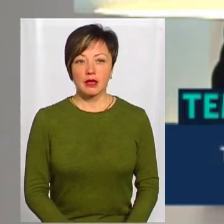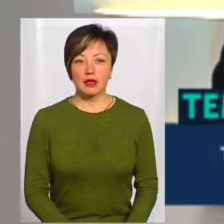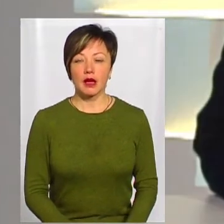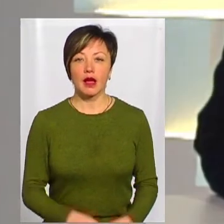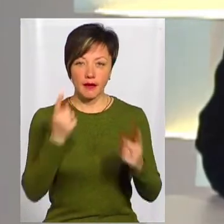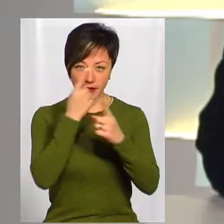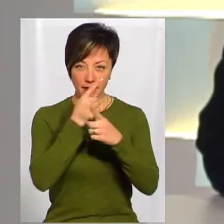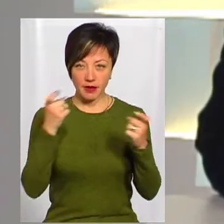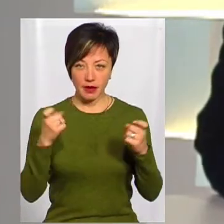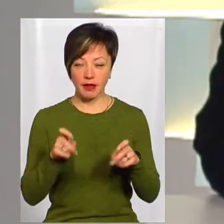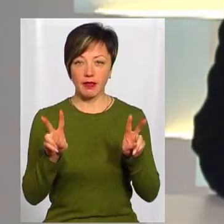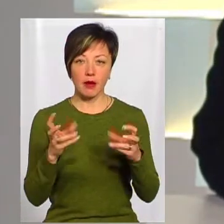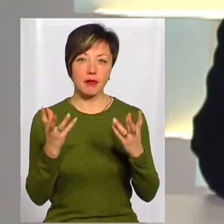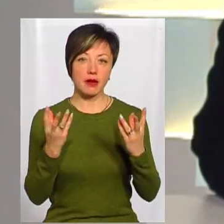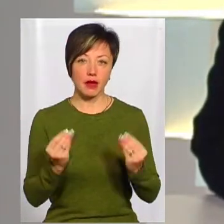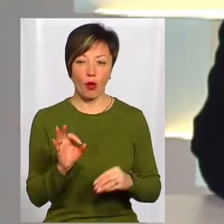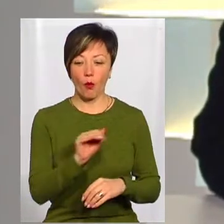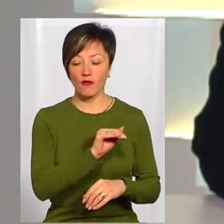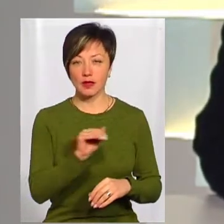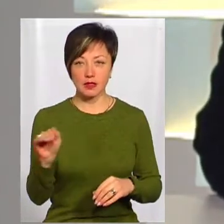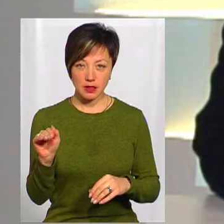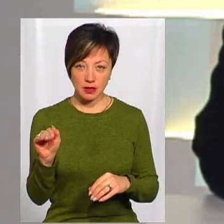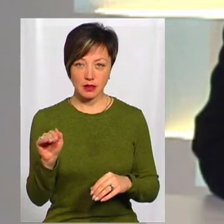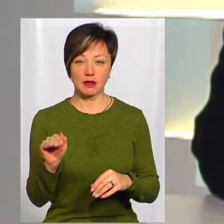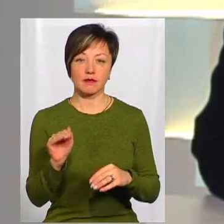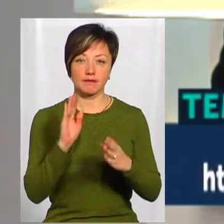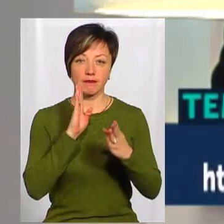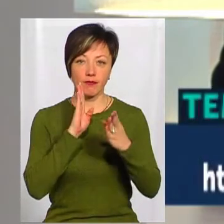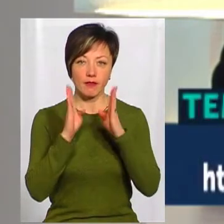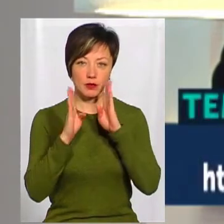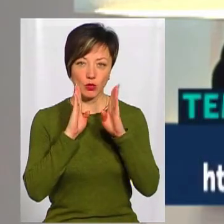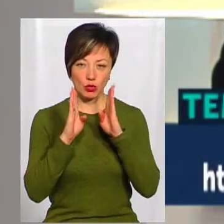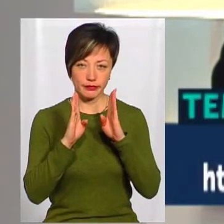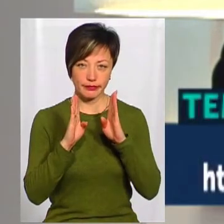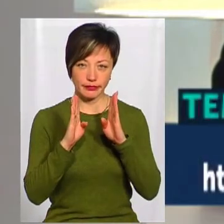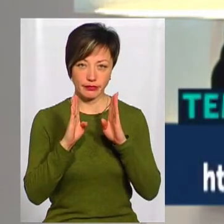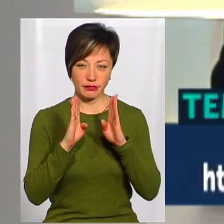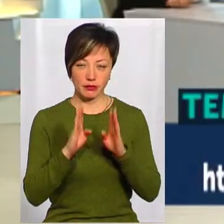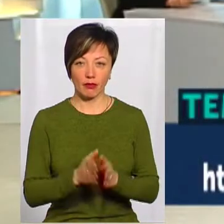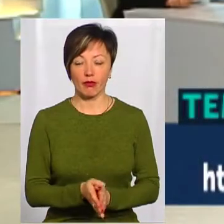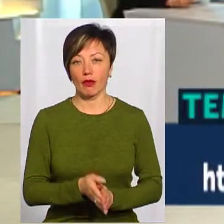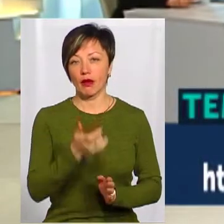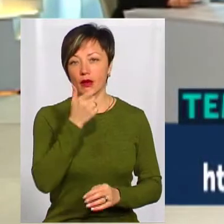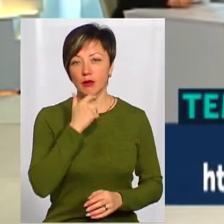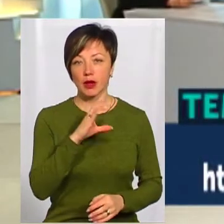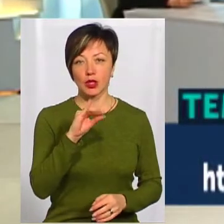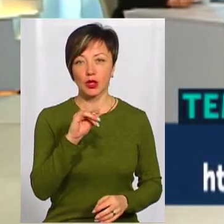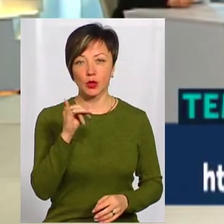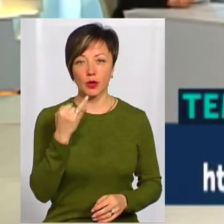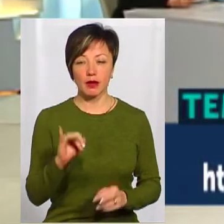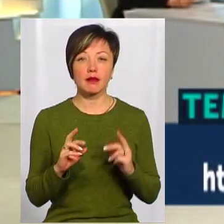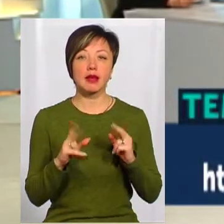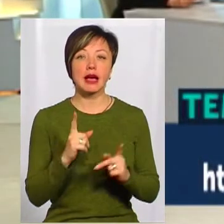транслюється на офіційній сторінці UA-поділля у мережі Facebook. Пане Юрію, як змінилися